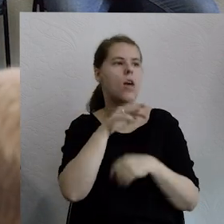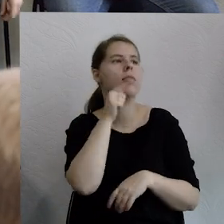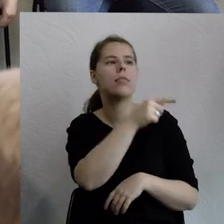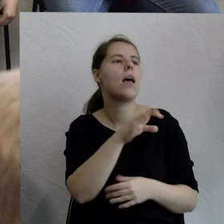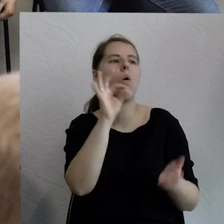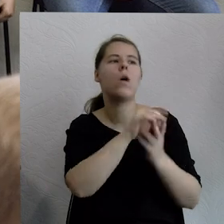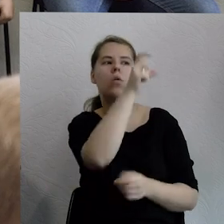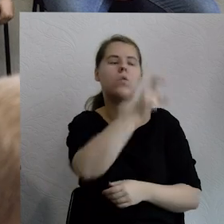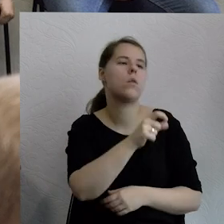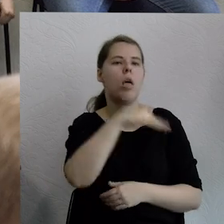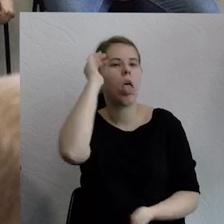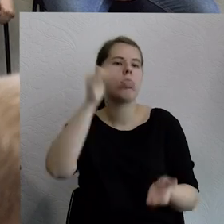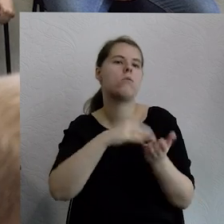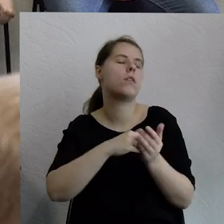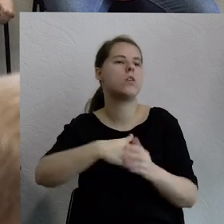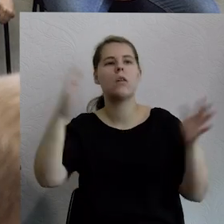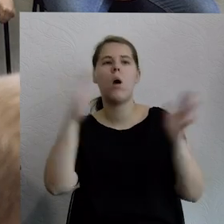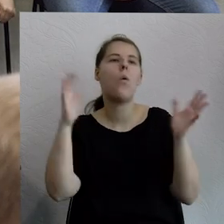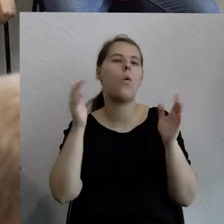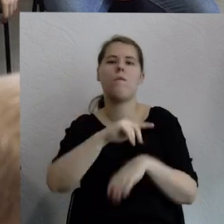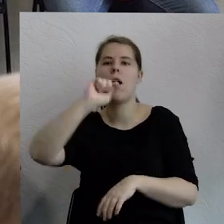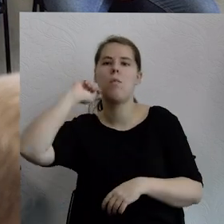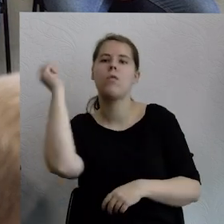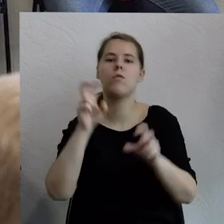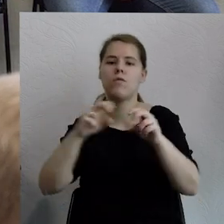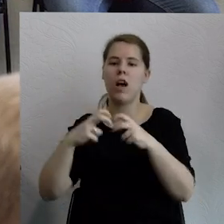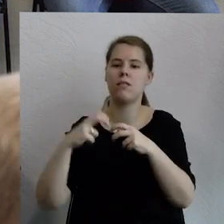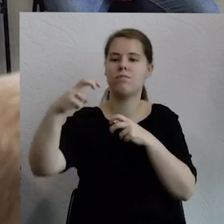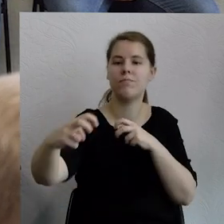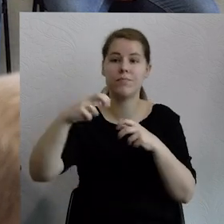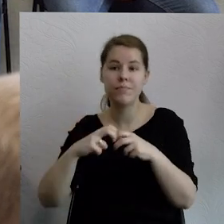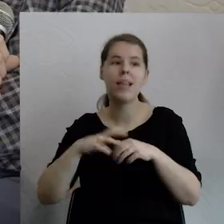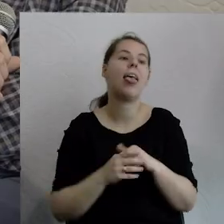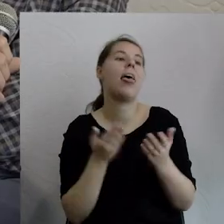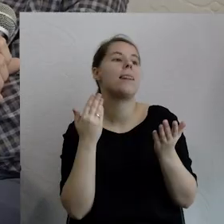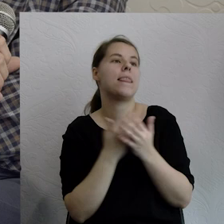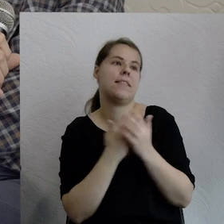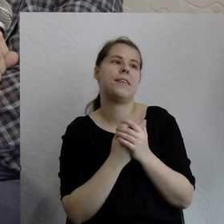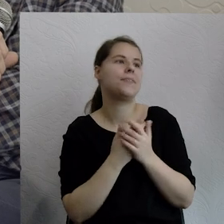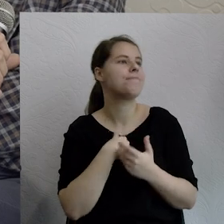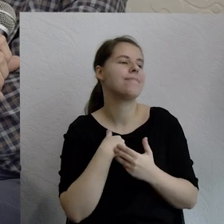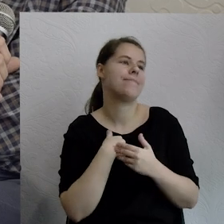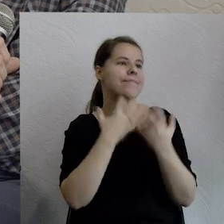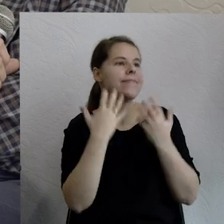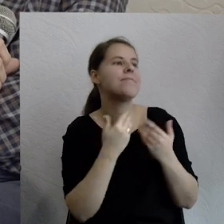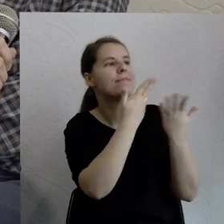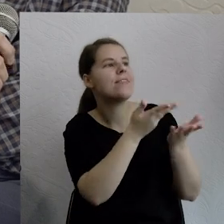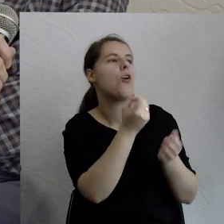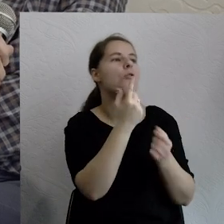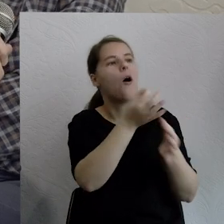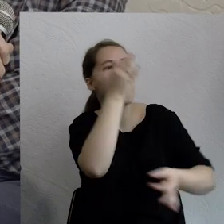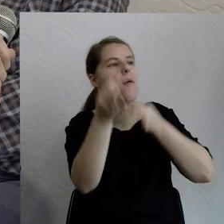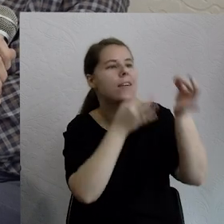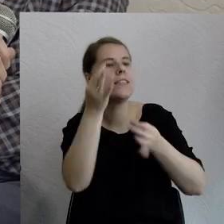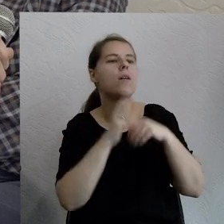która ma największe doświadczenie w podróży w przyszłość. ja Cię oczywiście zachęcam do podzielenia się nieskrępowanego tym wyobrażeniem, ale też